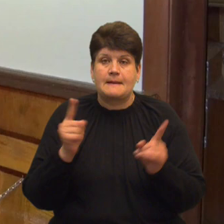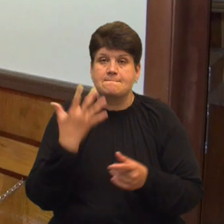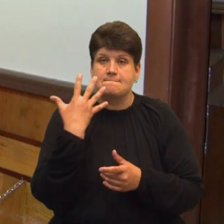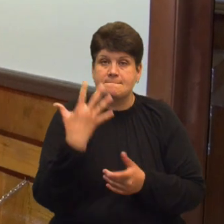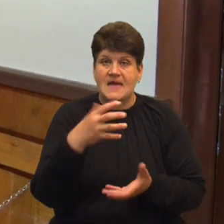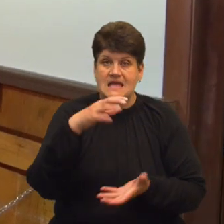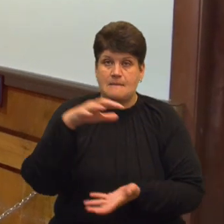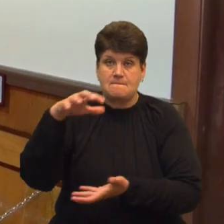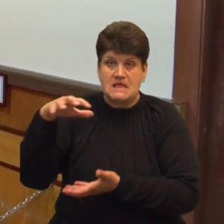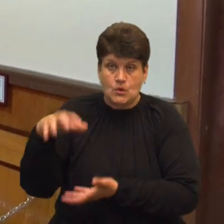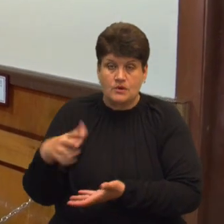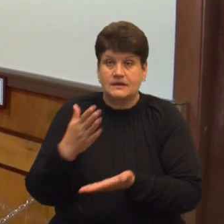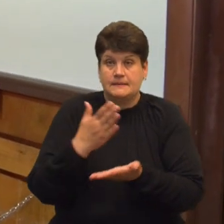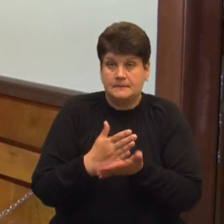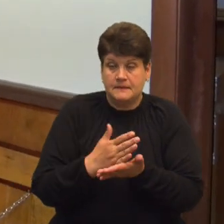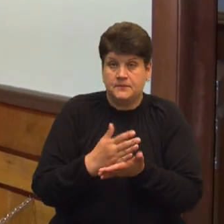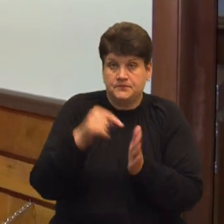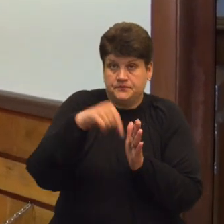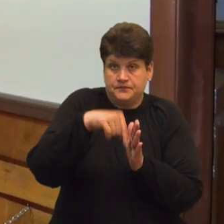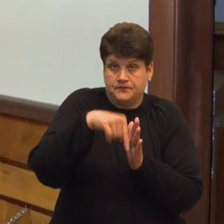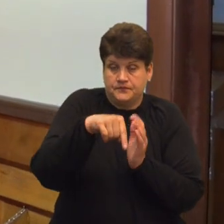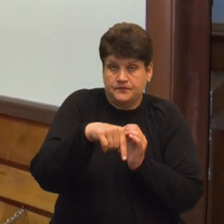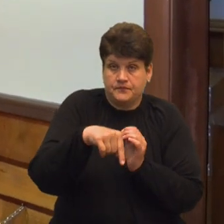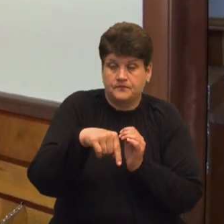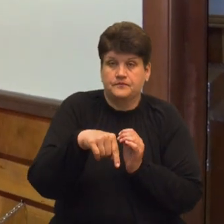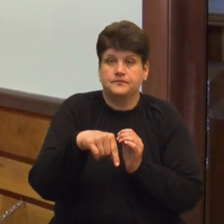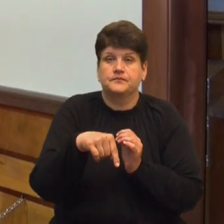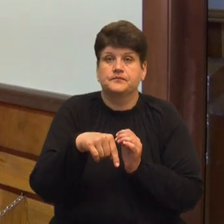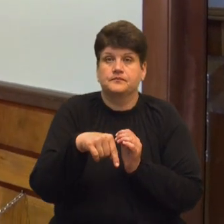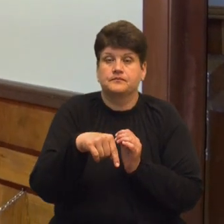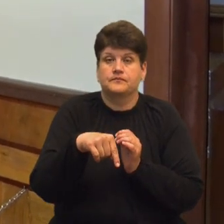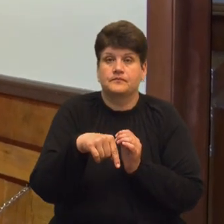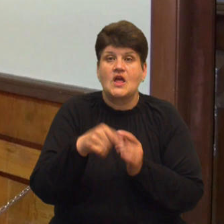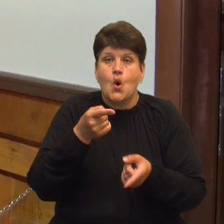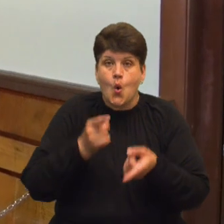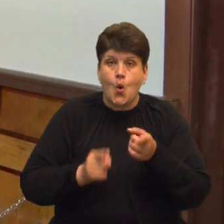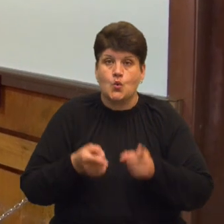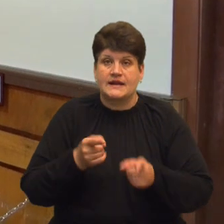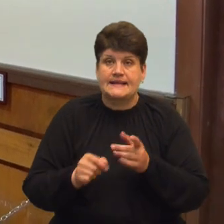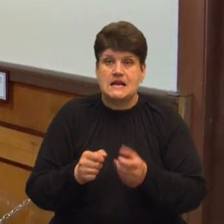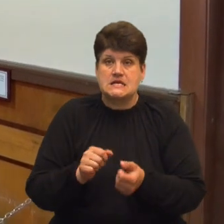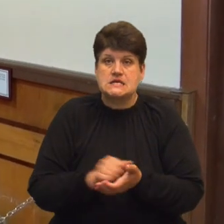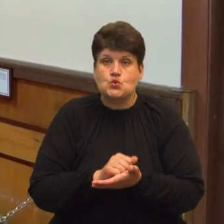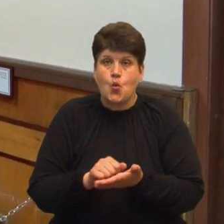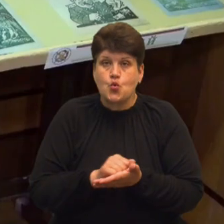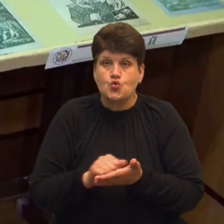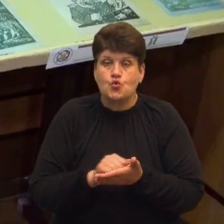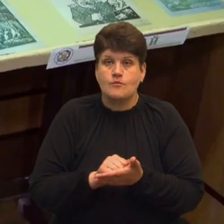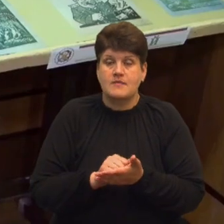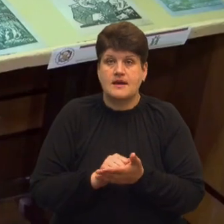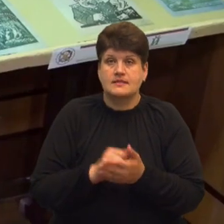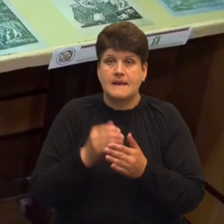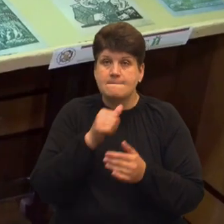які містять в собі власне оригінальні документи збройного підпілля